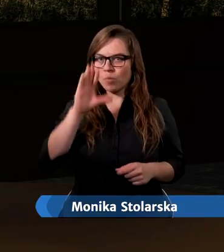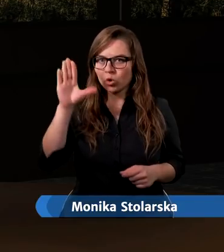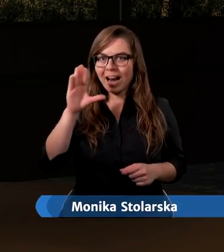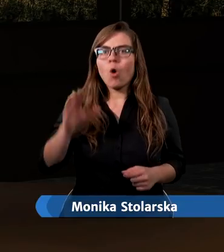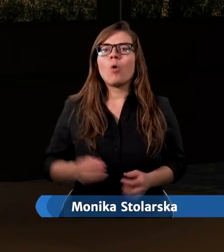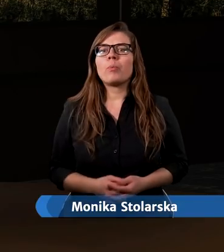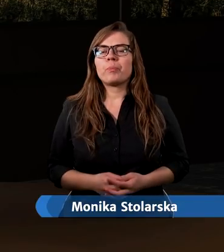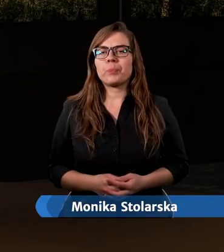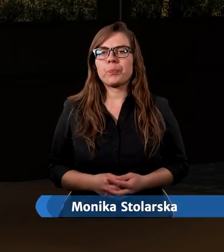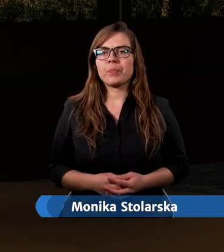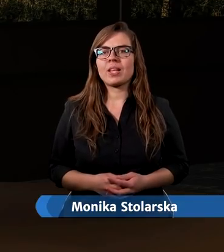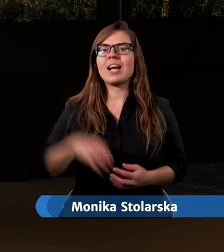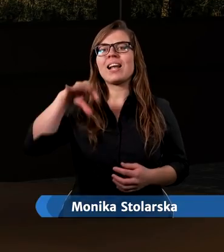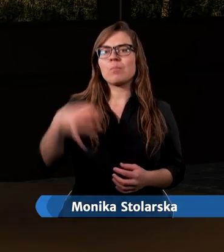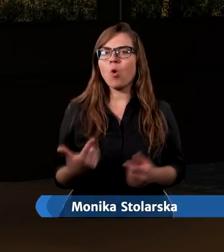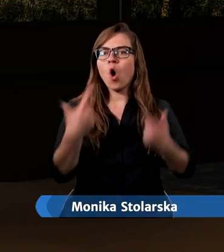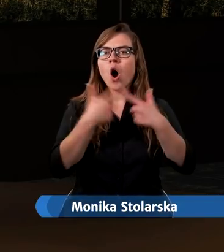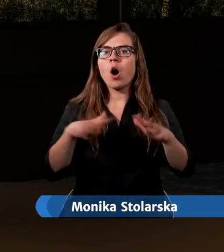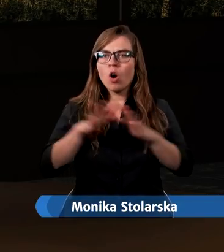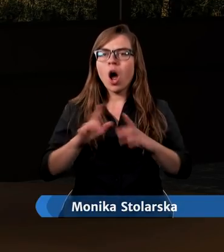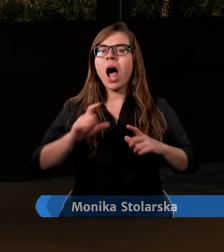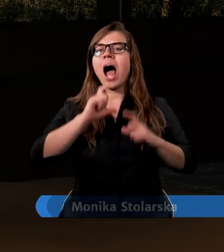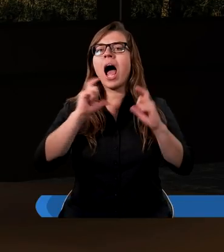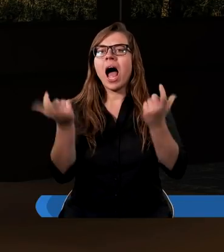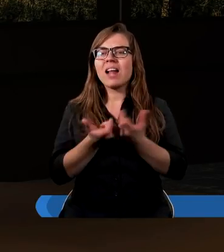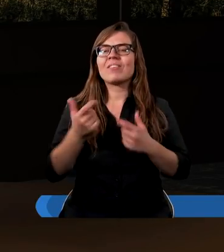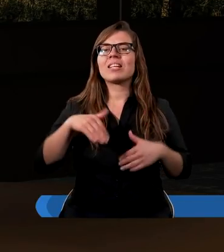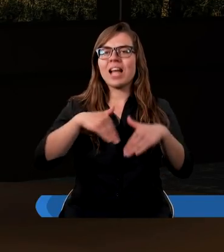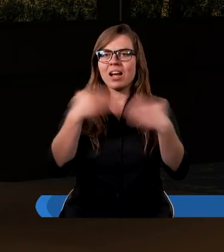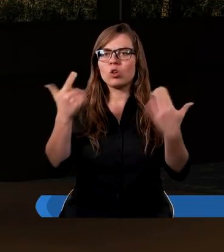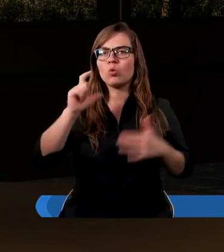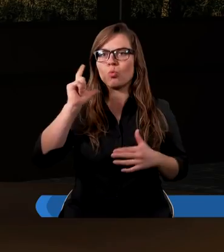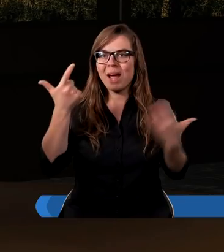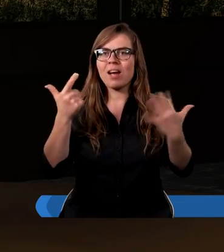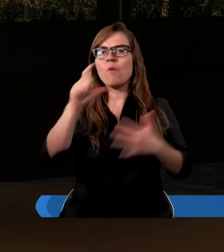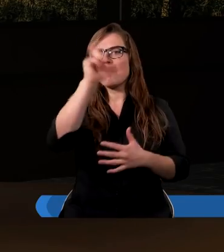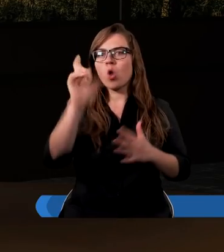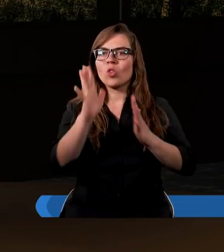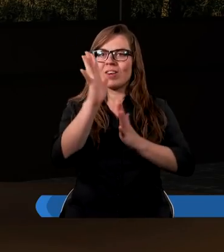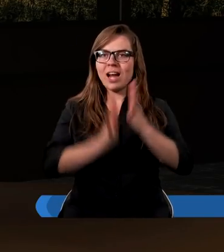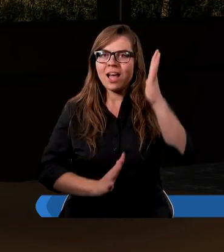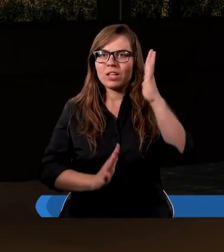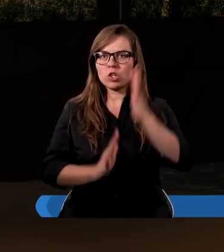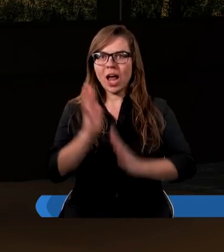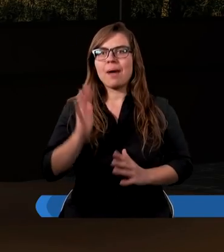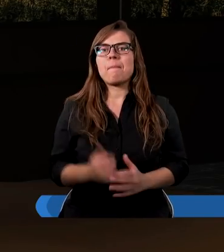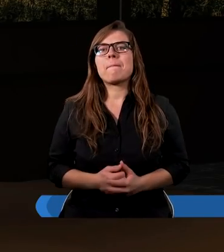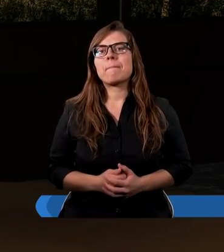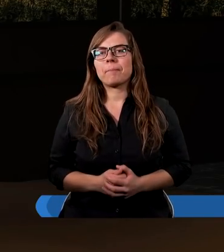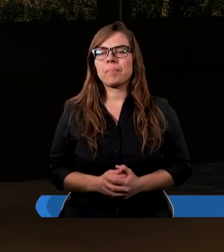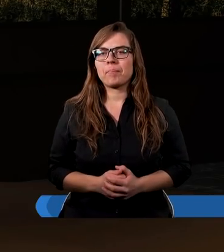w zborze w Podkowie Leśnej Kościoła Adwentystów Dnia Siódmego.